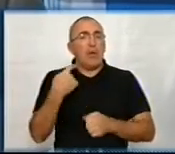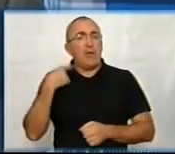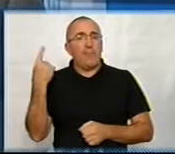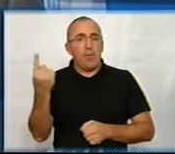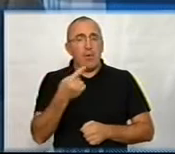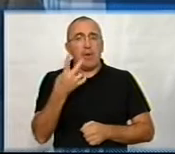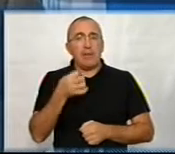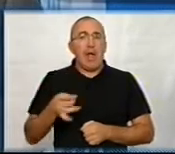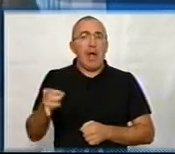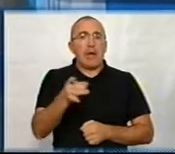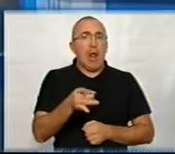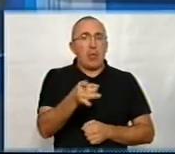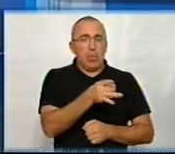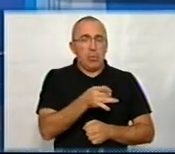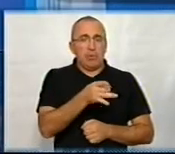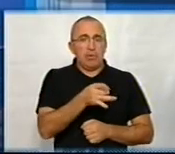області на райони.